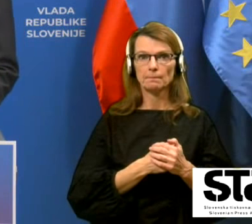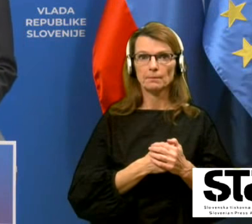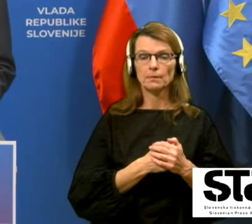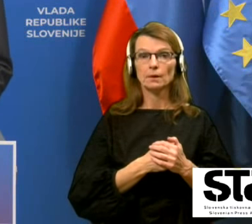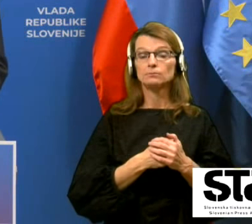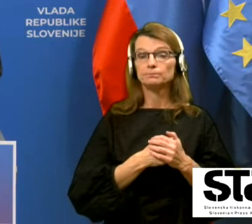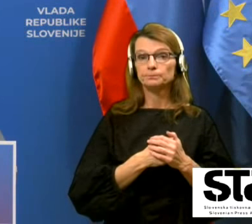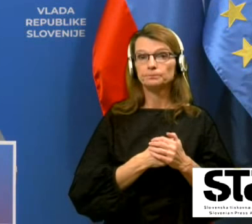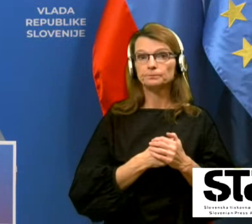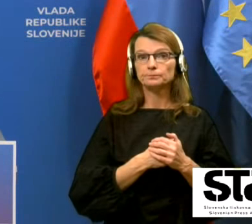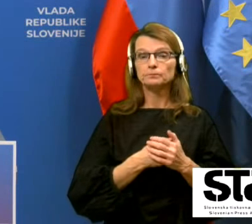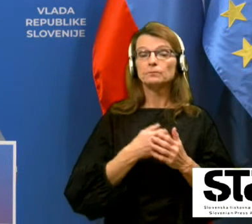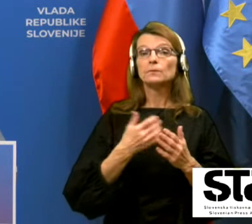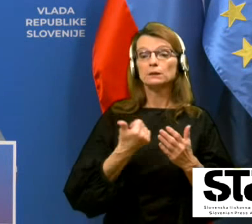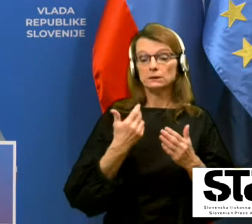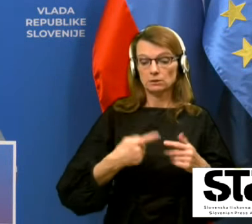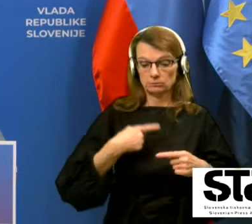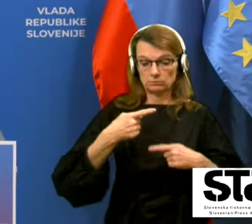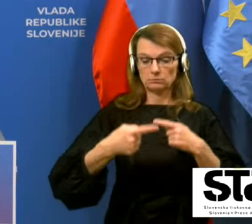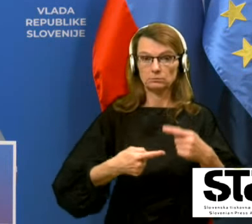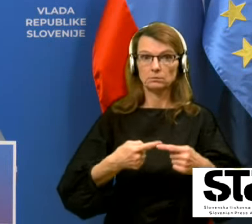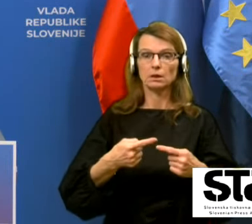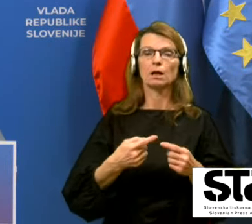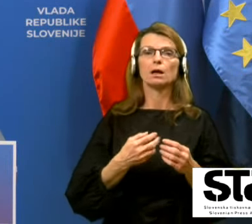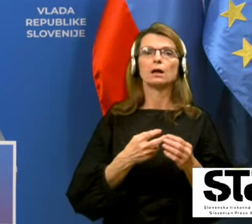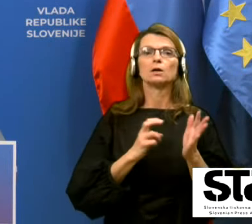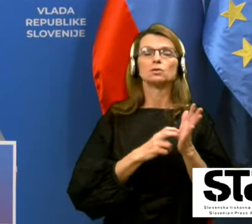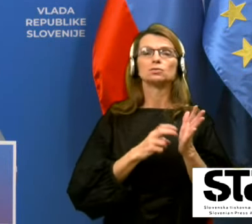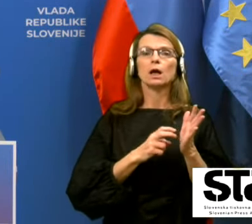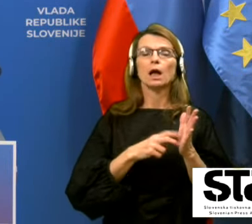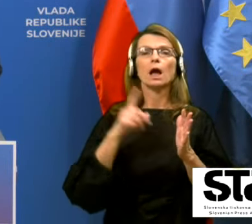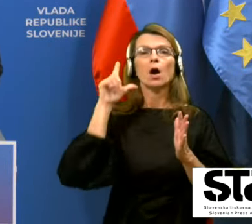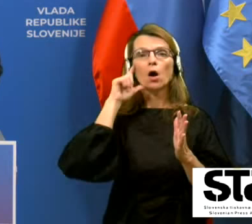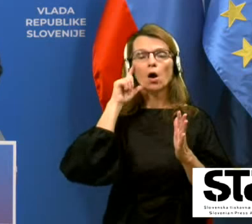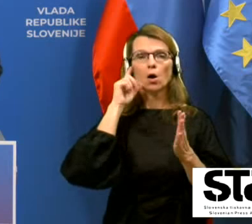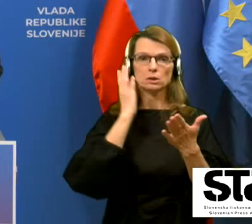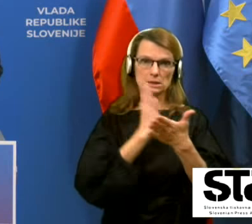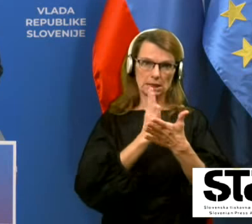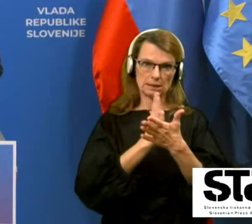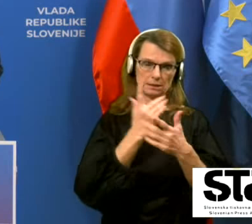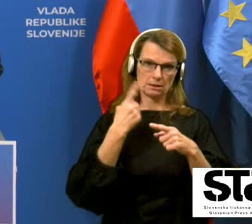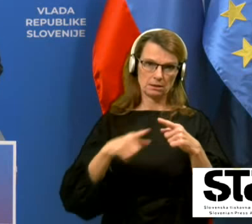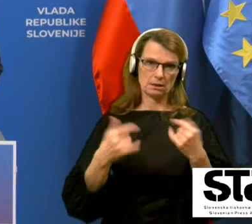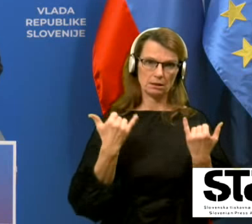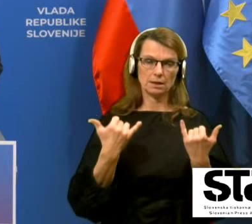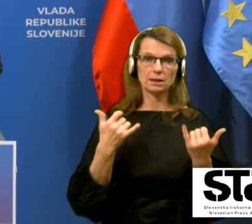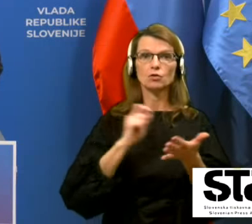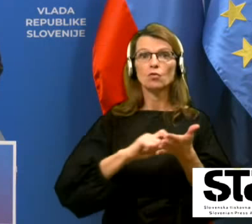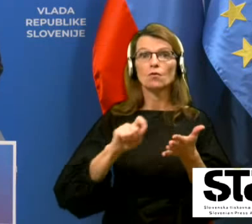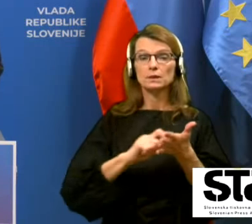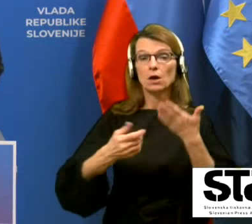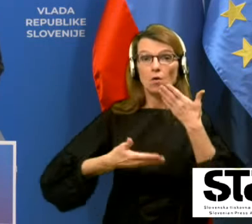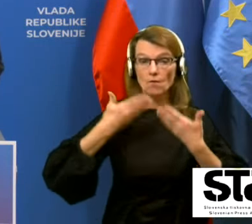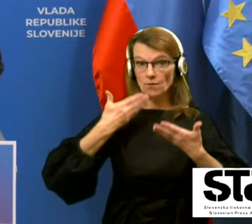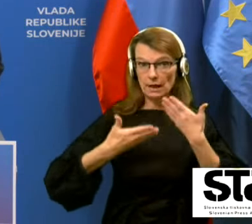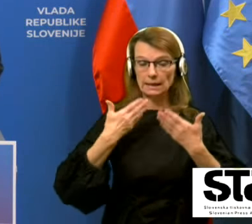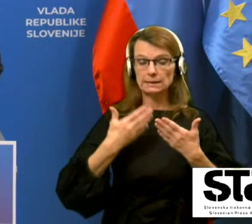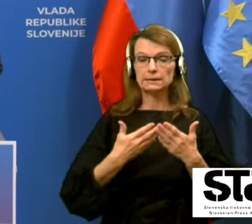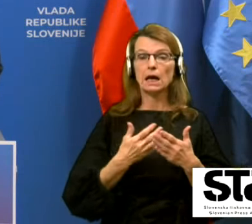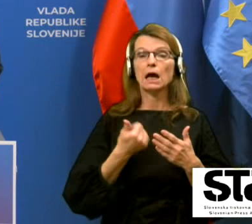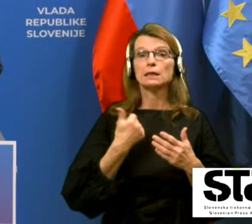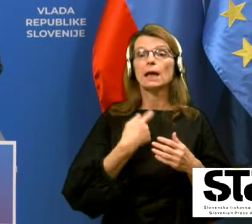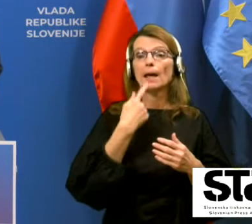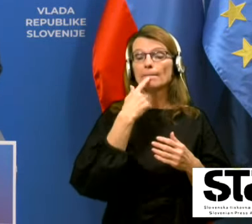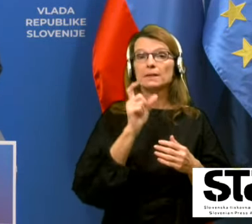Tako, prehajamo še zdaj k osrednjemu delu današnje nominarske konference. K